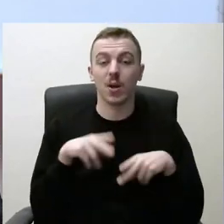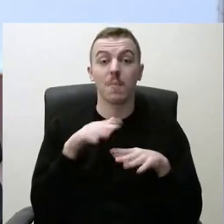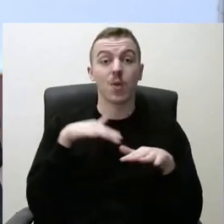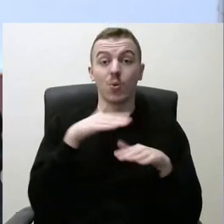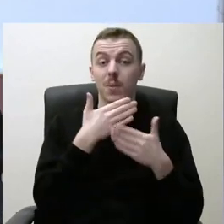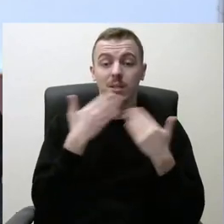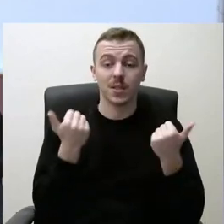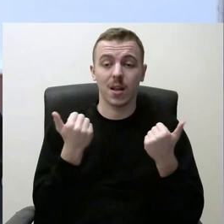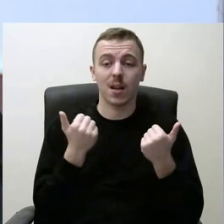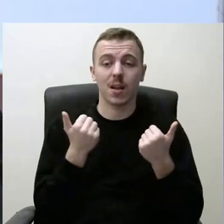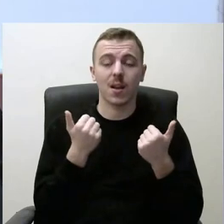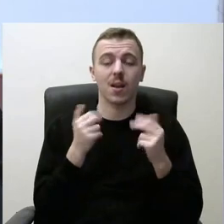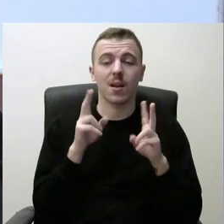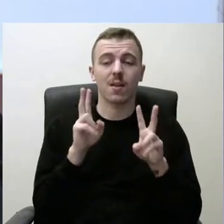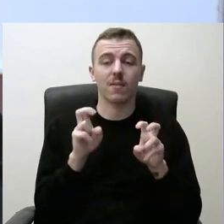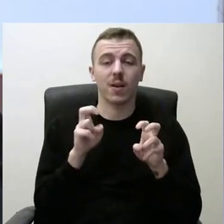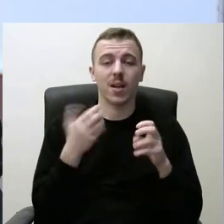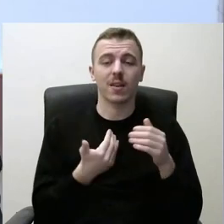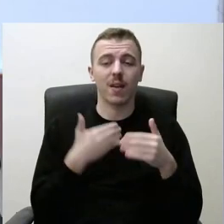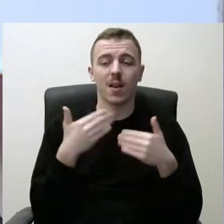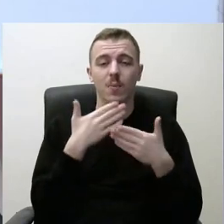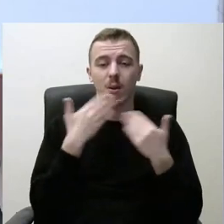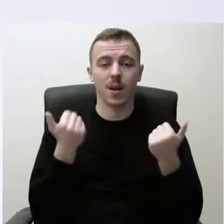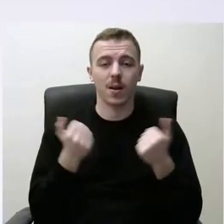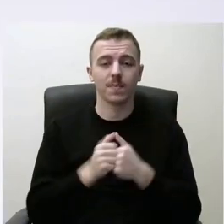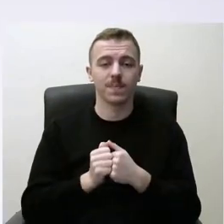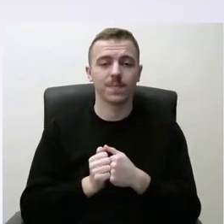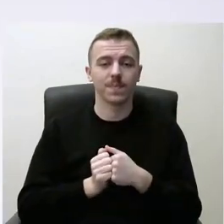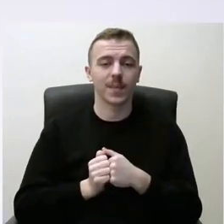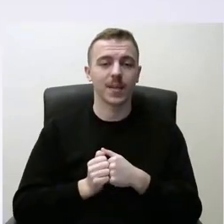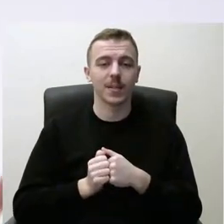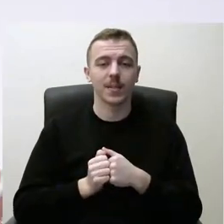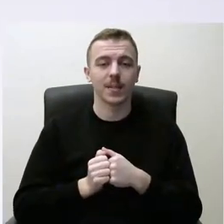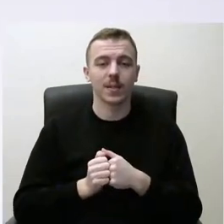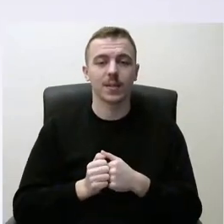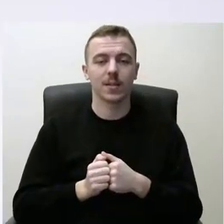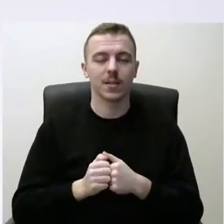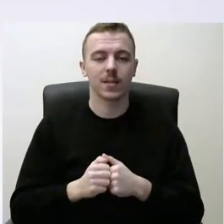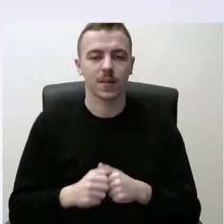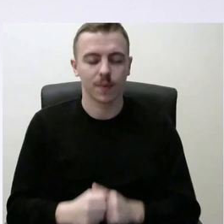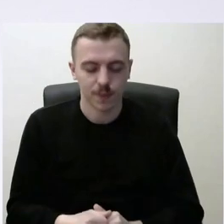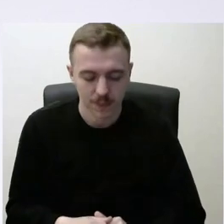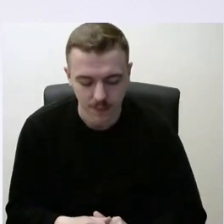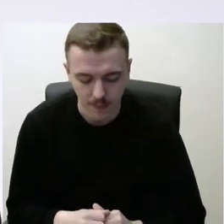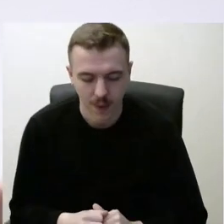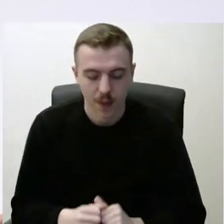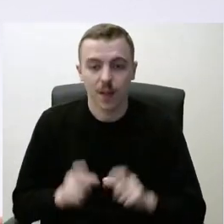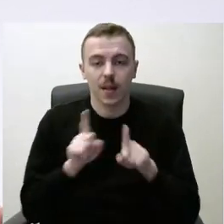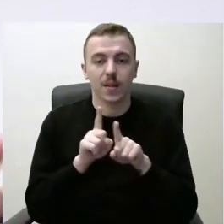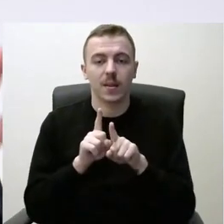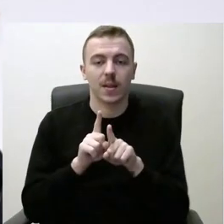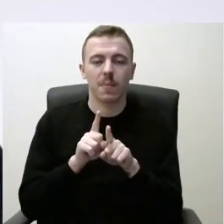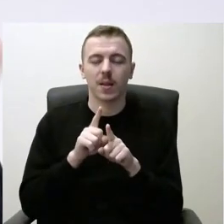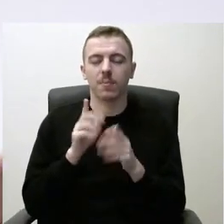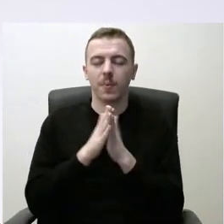gyvenimo, nėra... Taip, aš tik tai prašau ne išsigasti